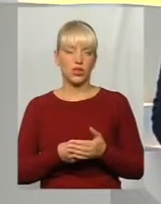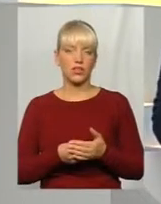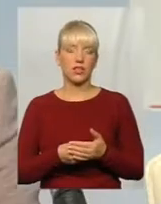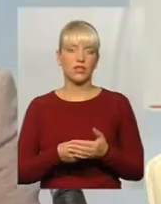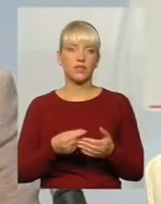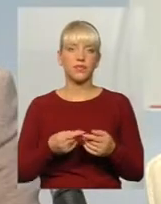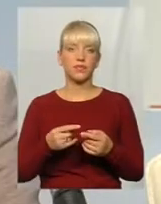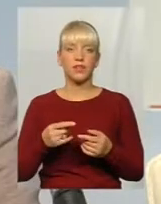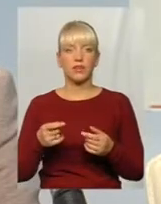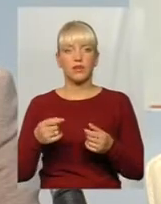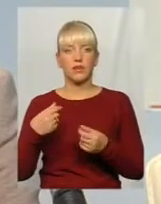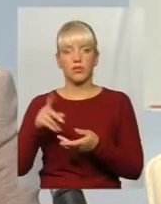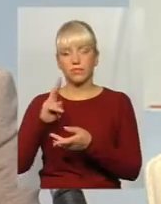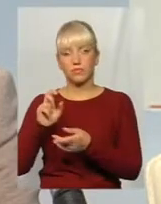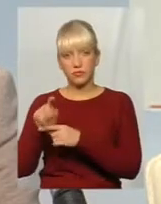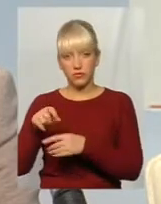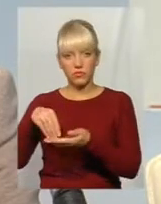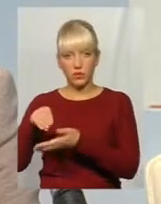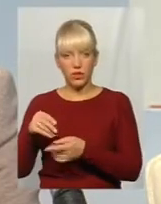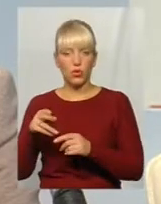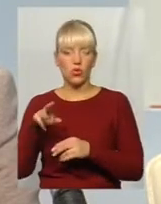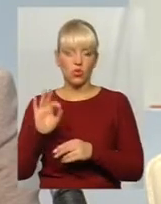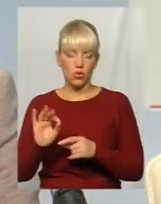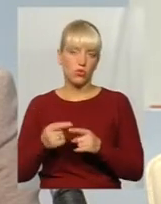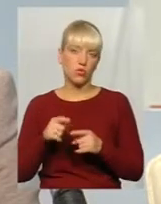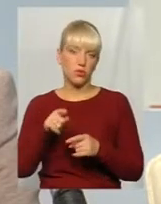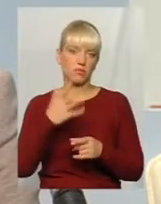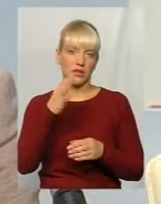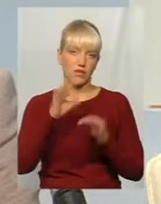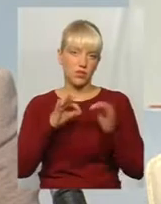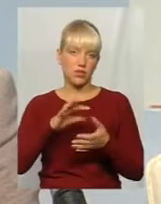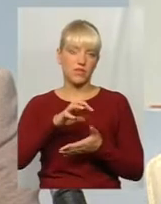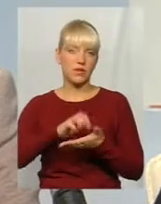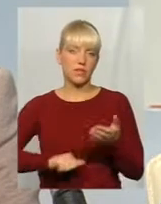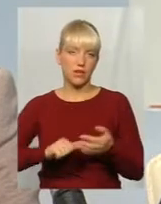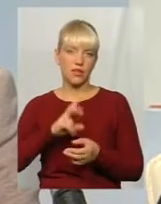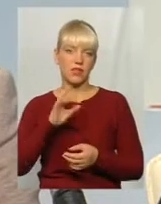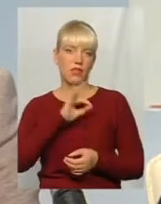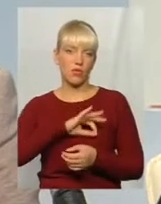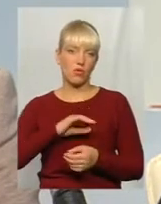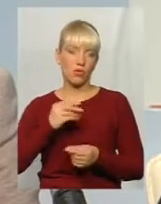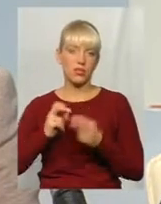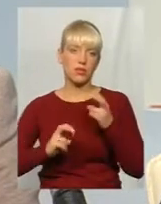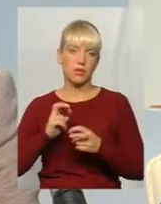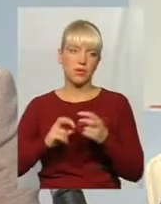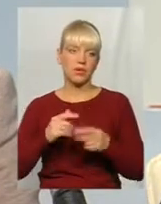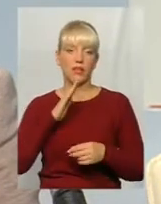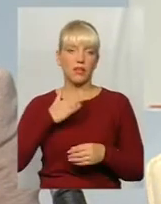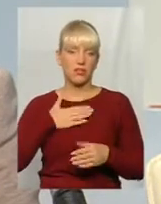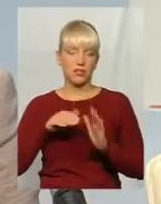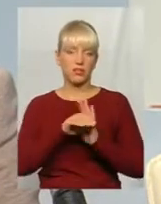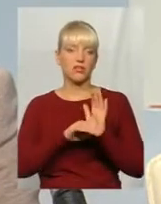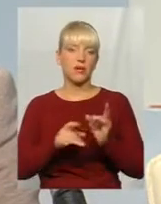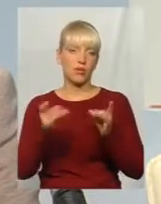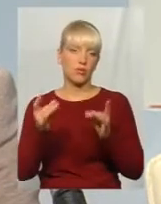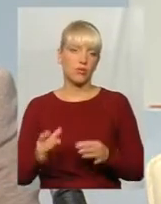такі випадки, знов-таки, дуже нечасті. І тому я кажу, наша система, через те, що вона простіша, і